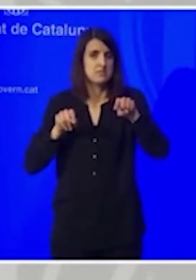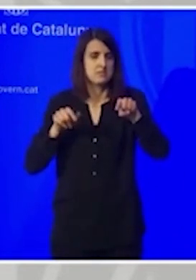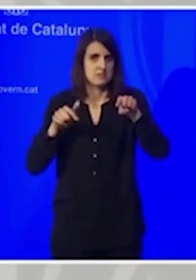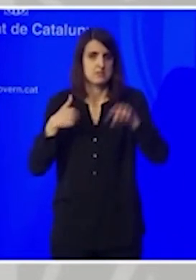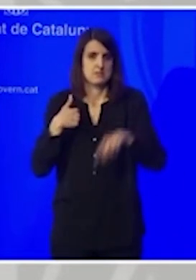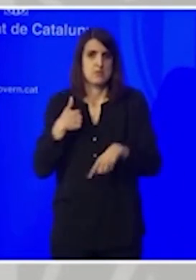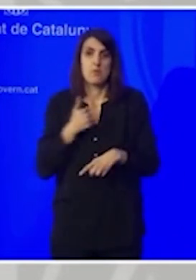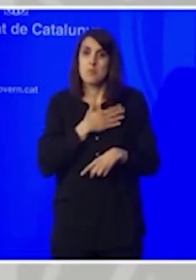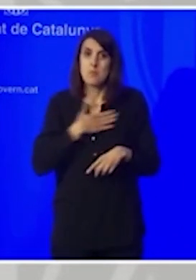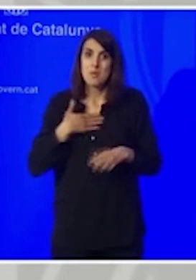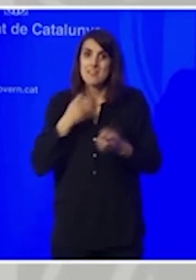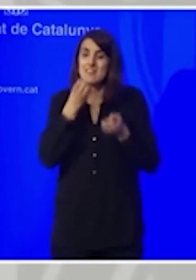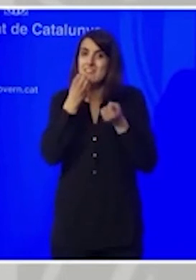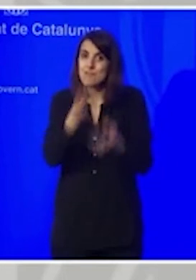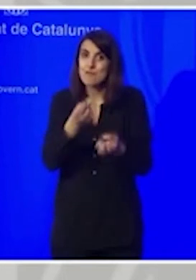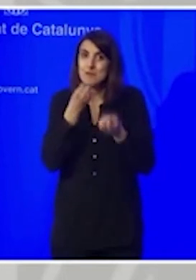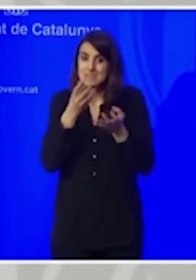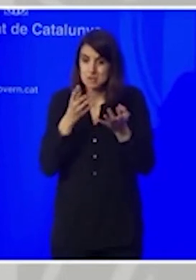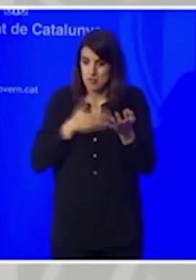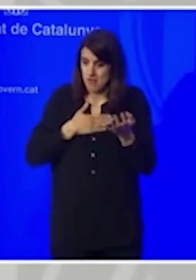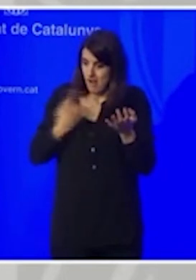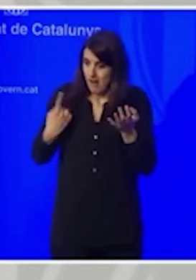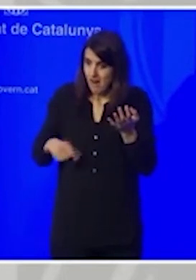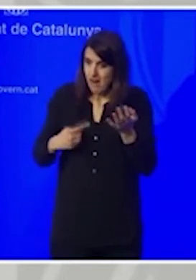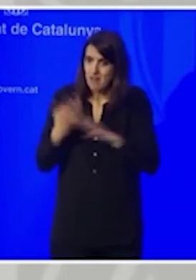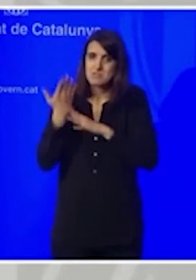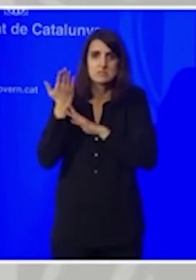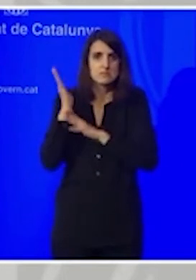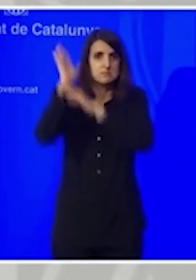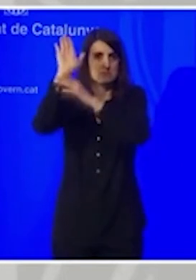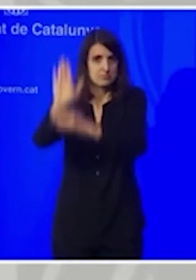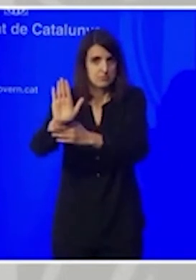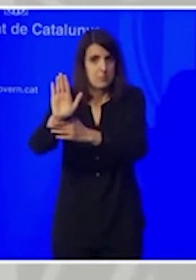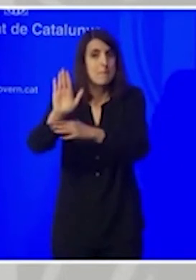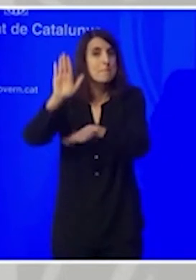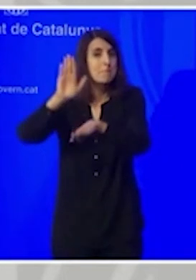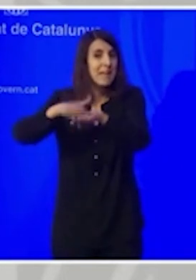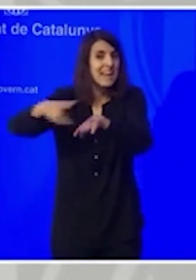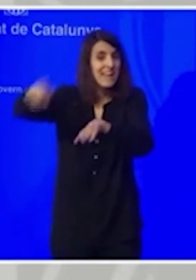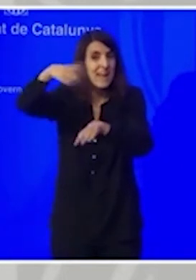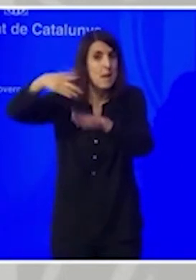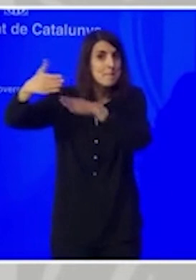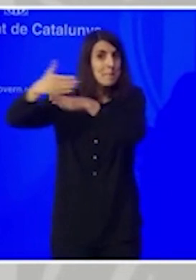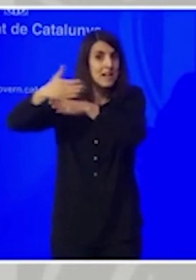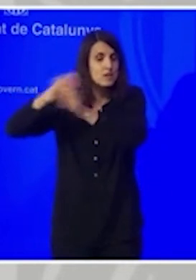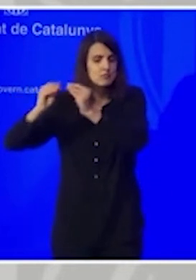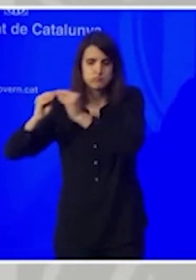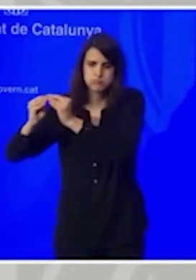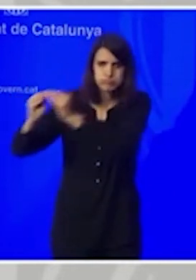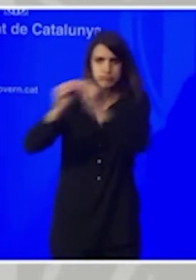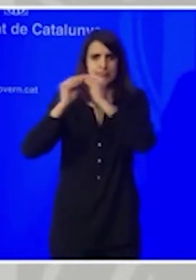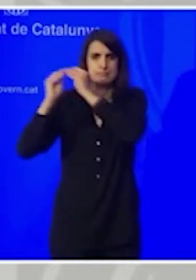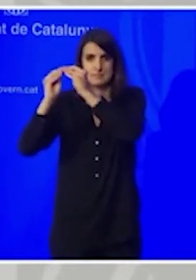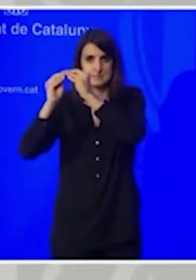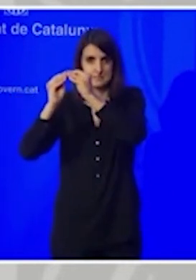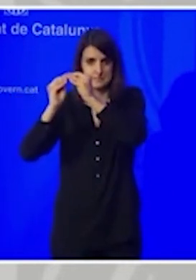traslladar tota la informació de què disposem per tal que la decisió es prengui de manera consensuada entre totes les formacions